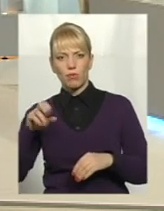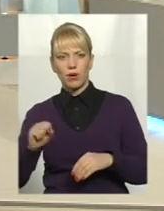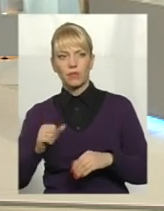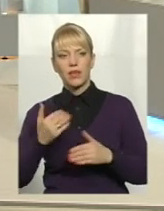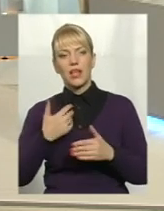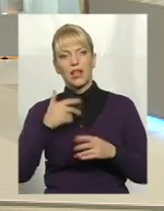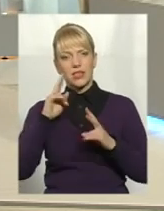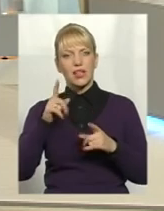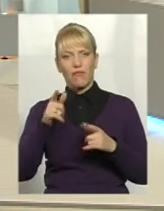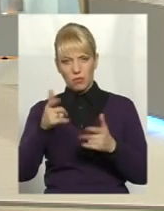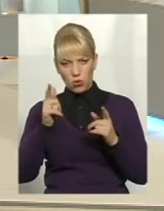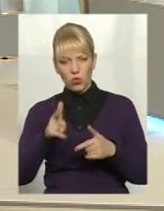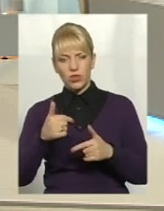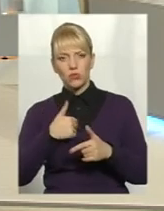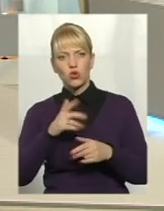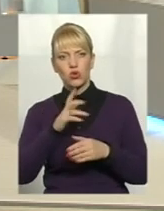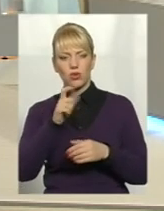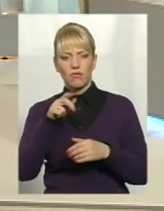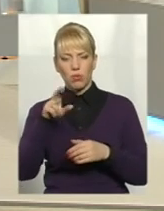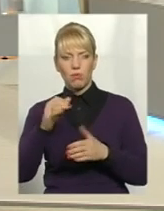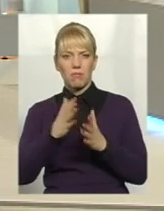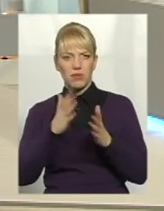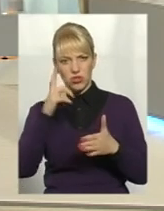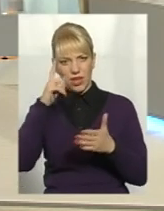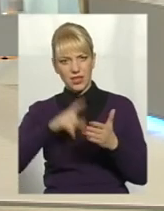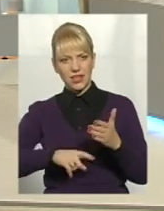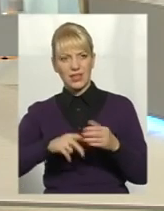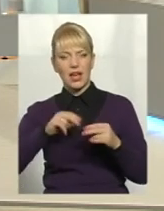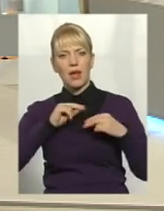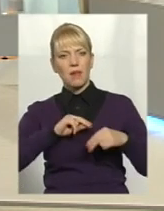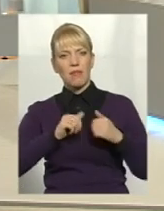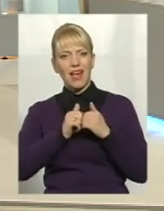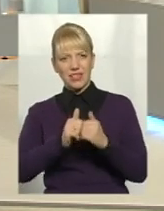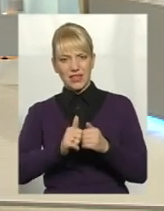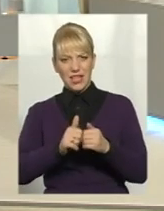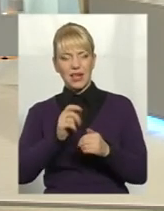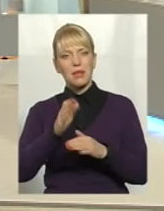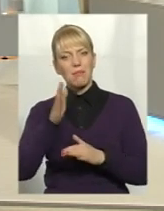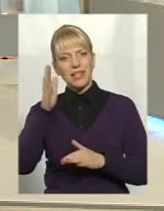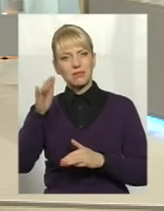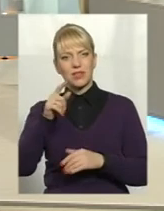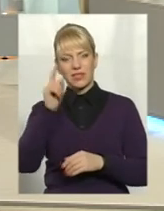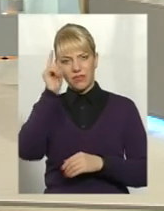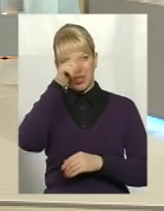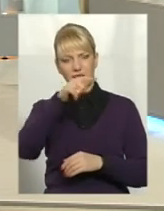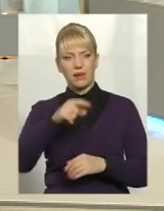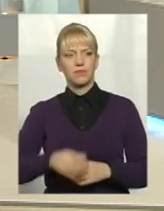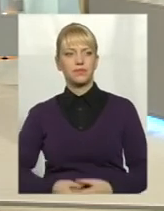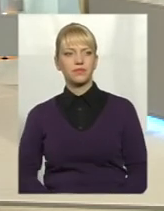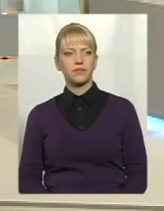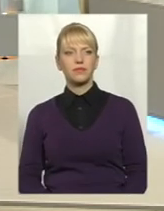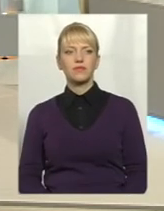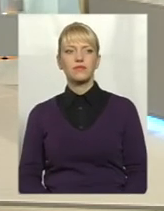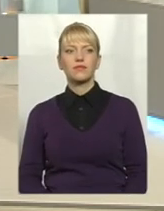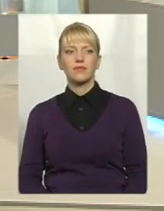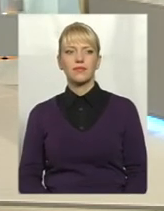погоджуєтесь з мене, що все ж таки більш надійні партнери і перспектива більша там, буквально, ну, у двох словах, скажіть. скажу так,